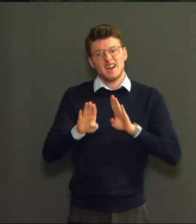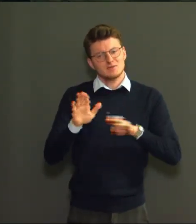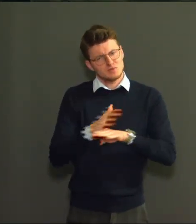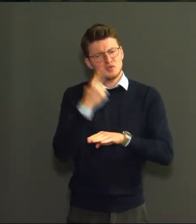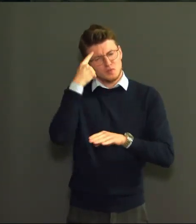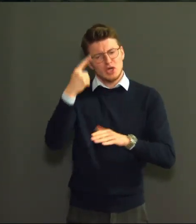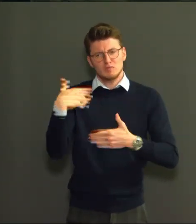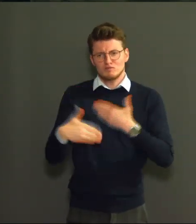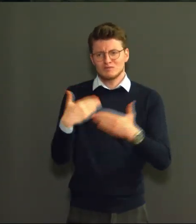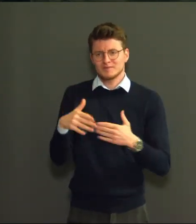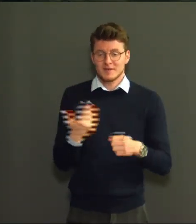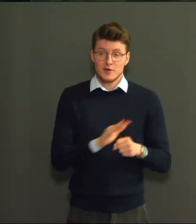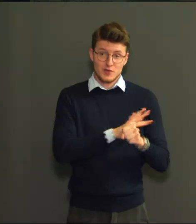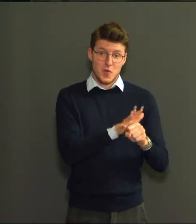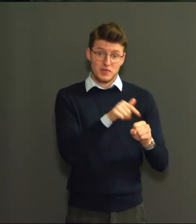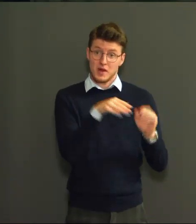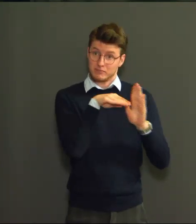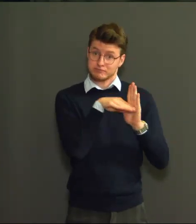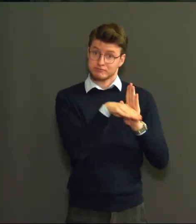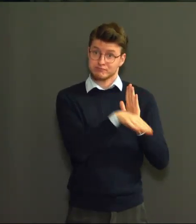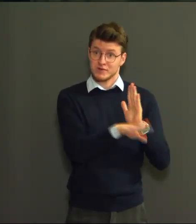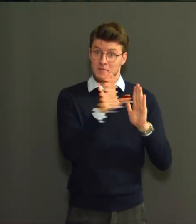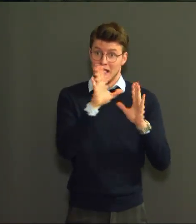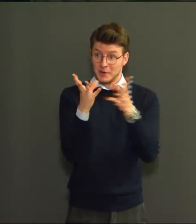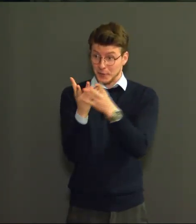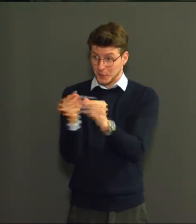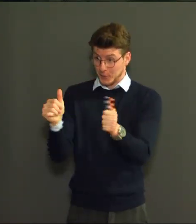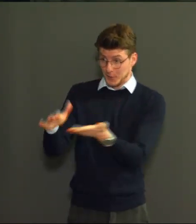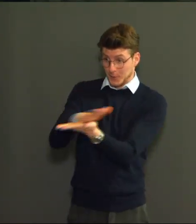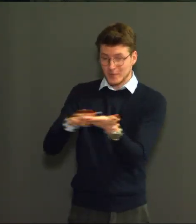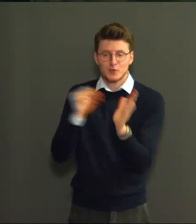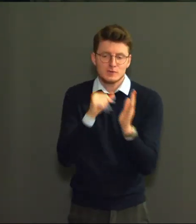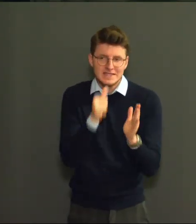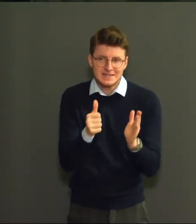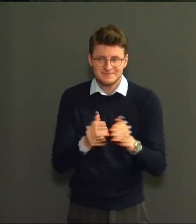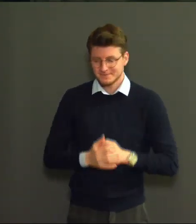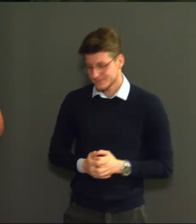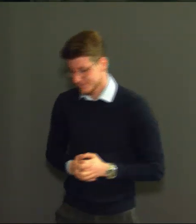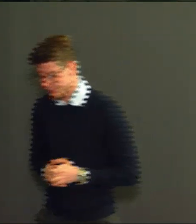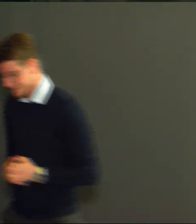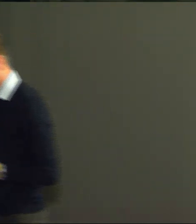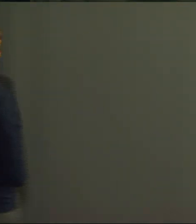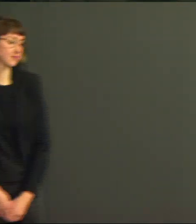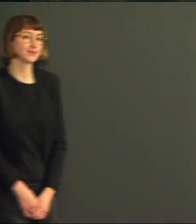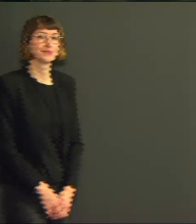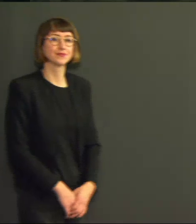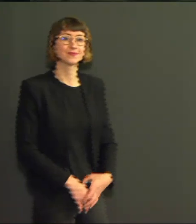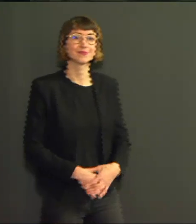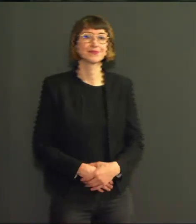het weekend, doe het buiten en op een veilige manier. Donc, la prochaine conférence de presse aura lieu le mardi prochain.